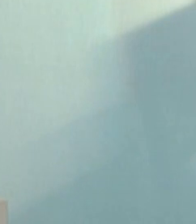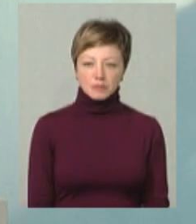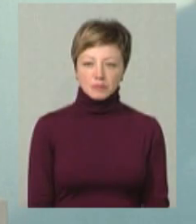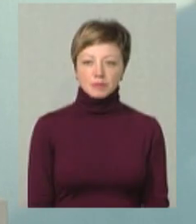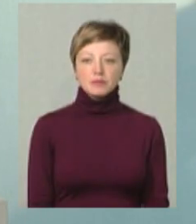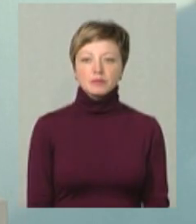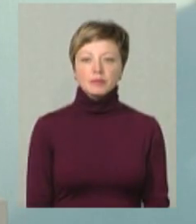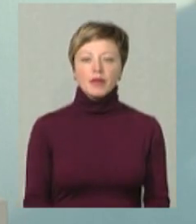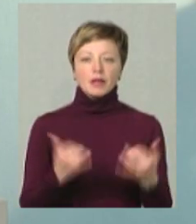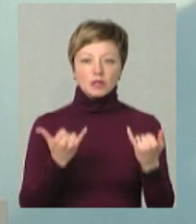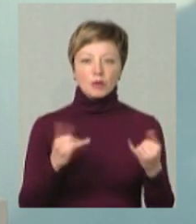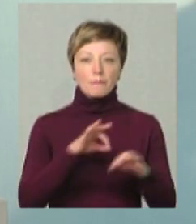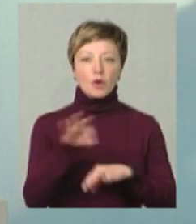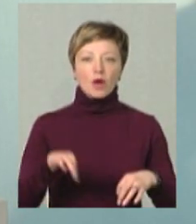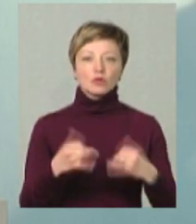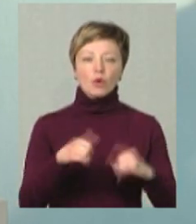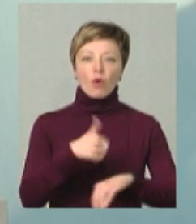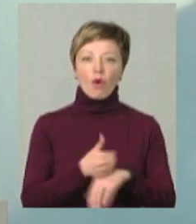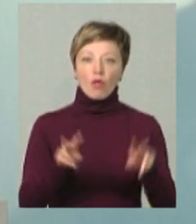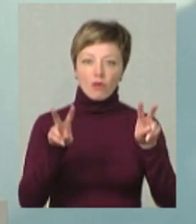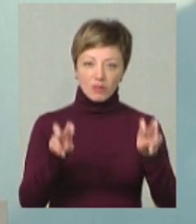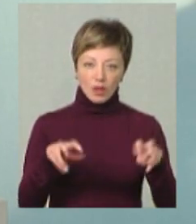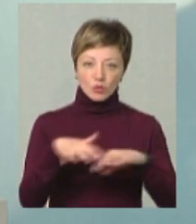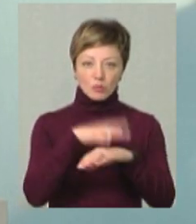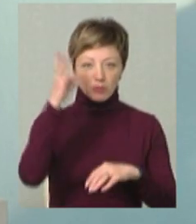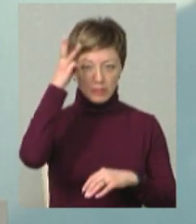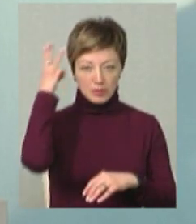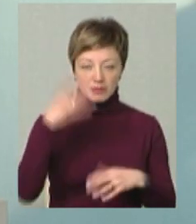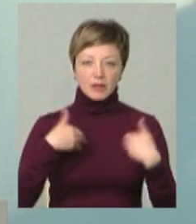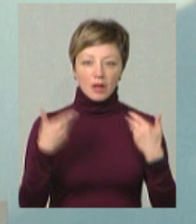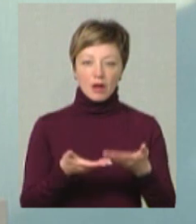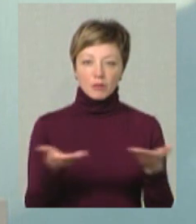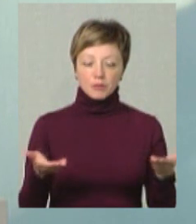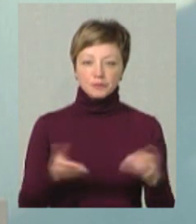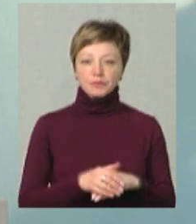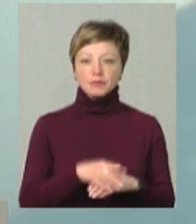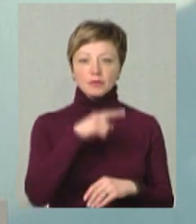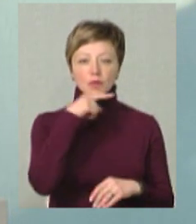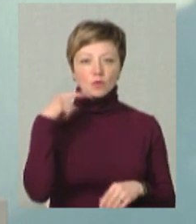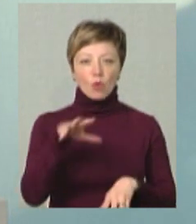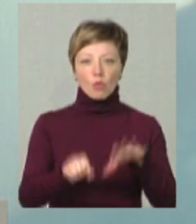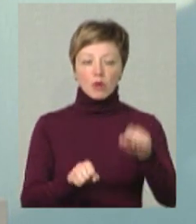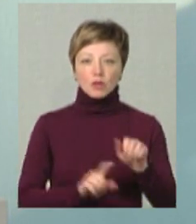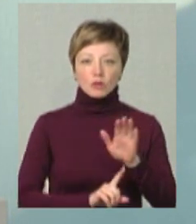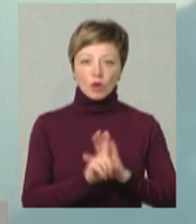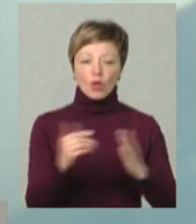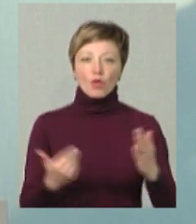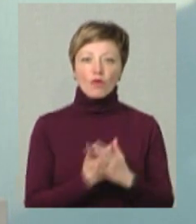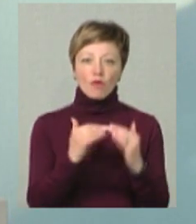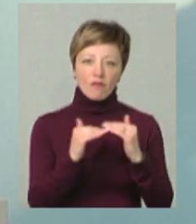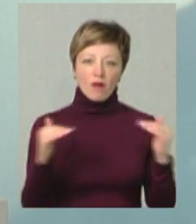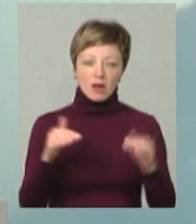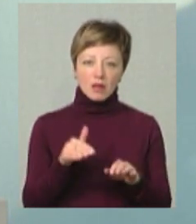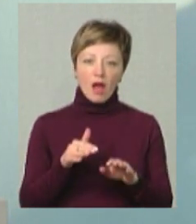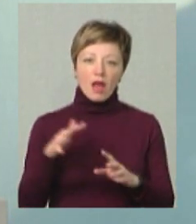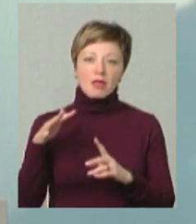На часі проєкт «Сьогодні головне» на Суспільному ЮАП «Ділля». Вітаємо. Російські окупанти розпочали нову фазу